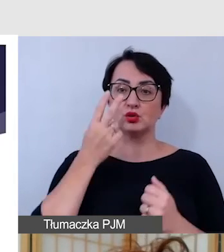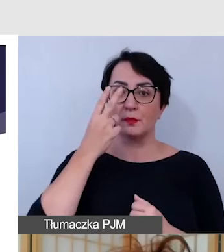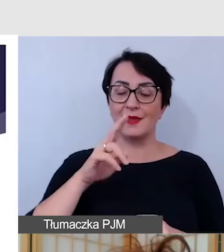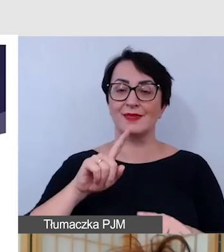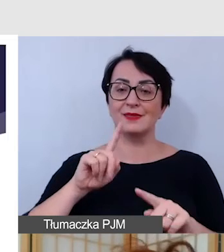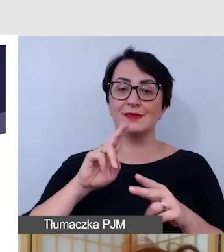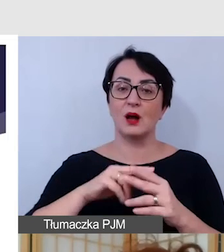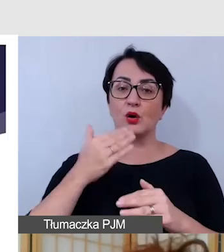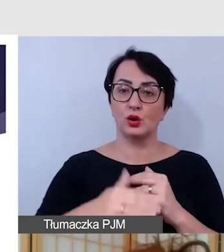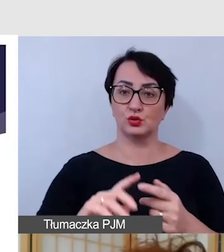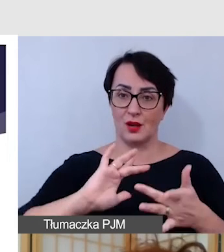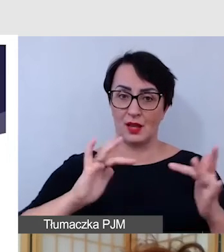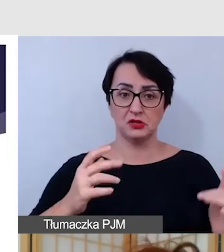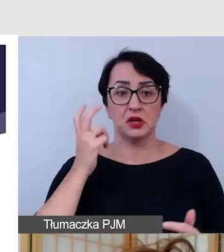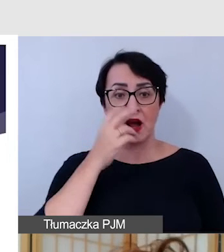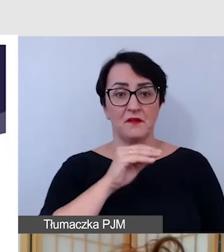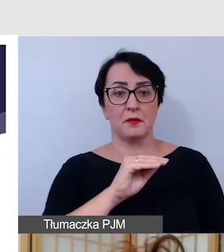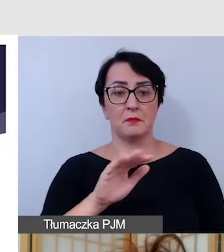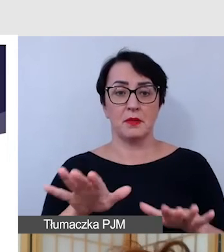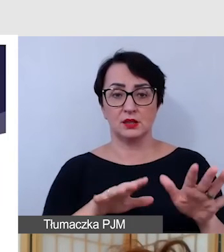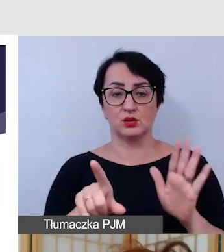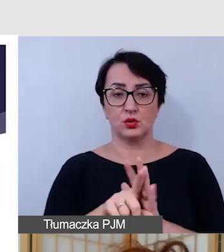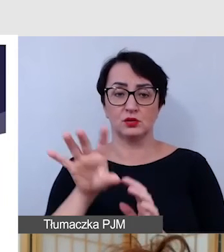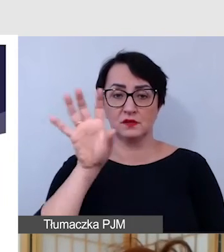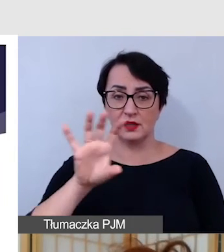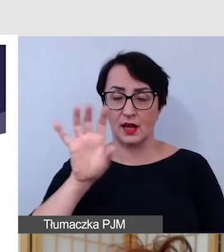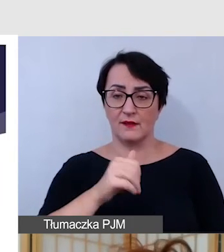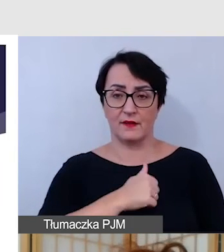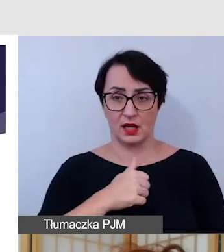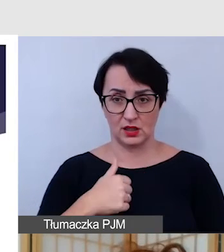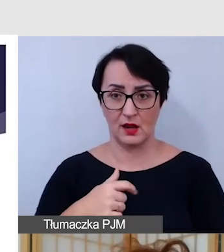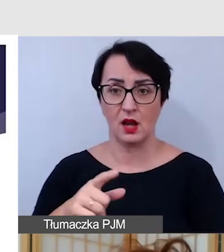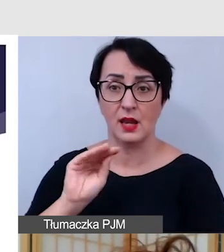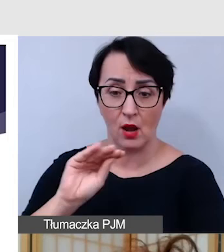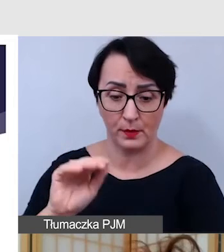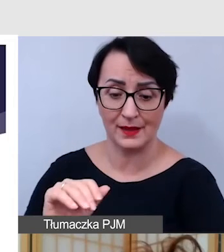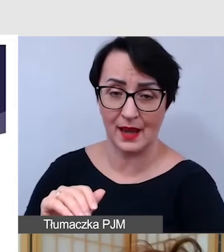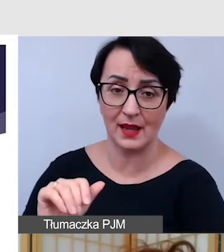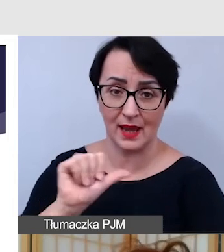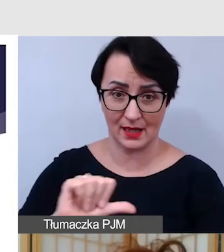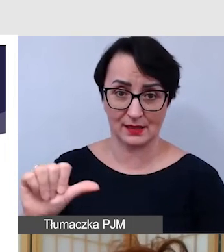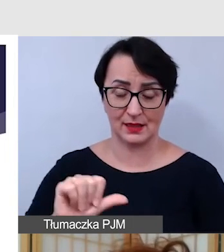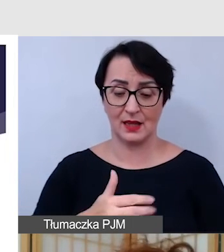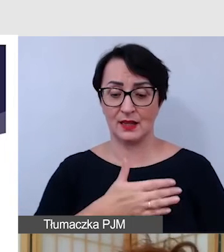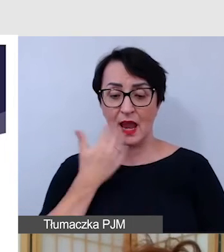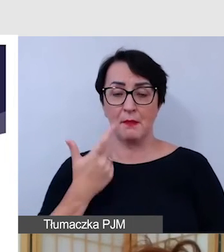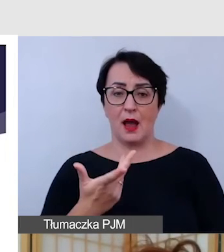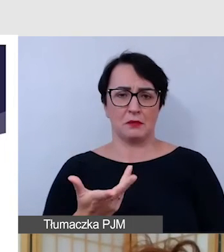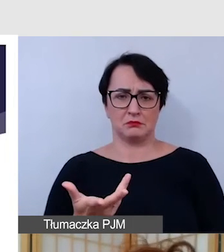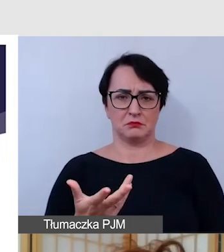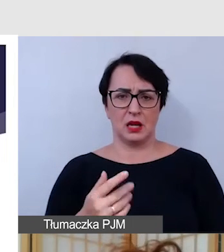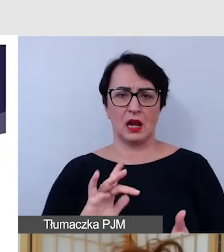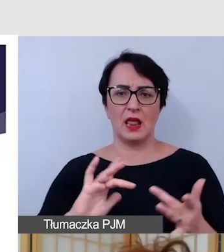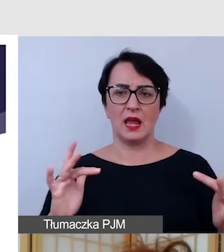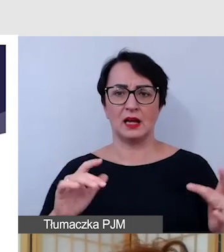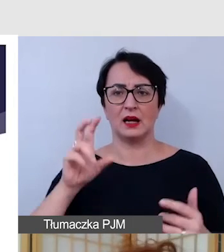do zwiedzania w Warszawie, jest on oczywiście przygotowany w formie opisowej, nie jest to jakiś generyczny link